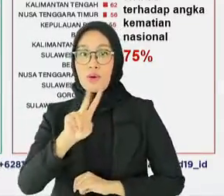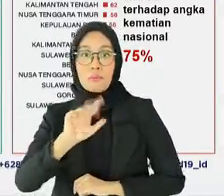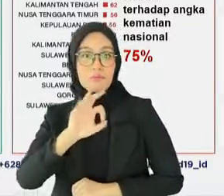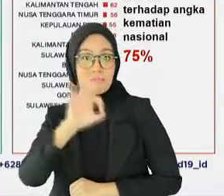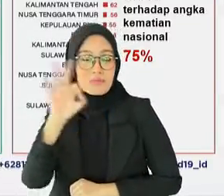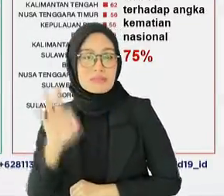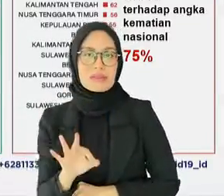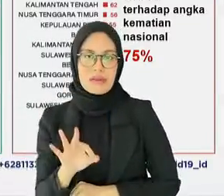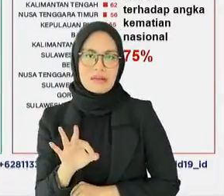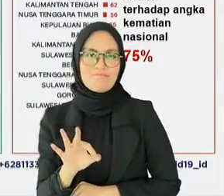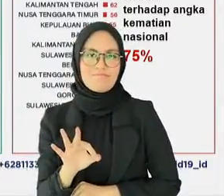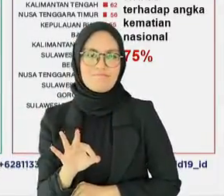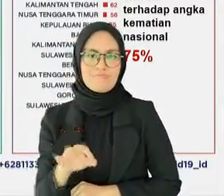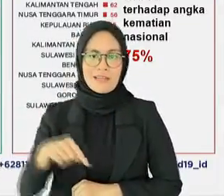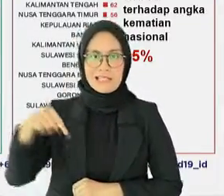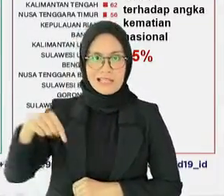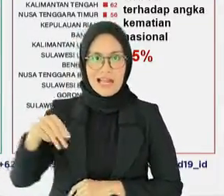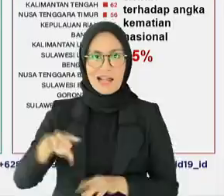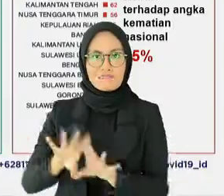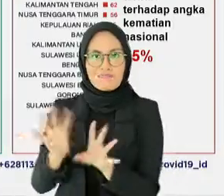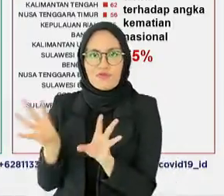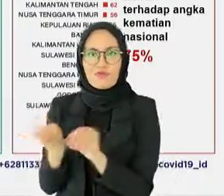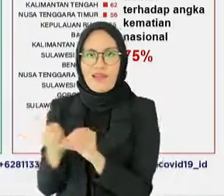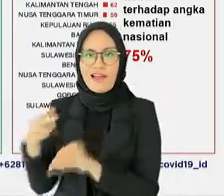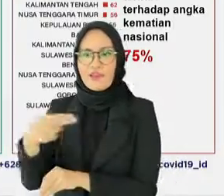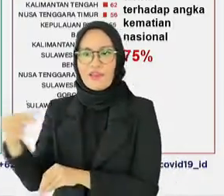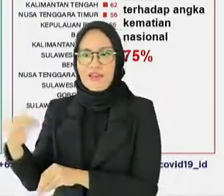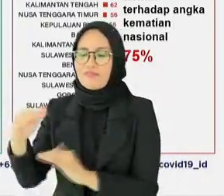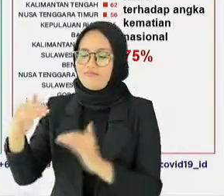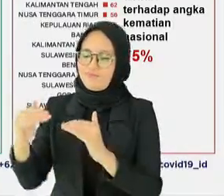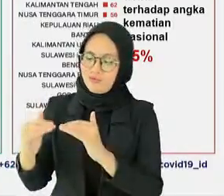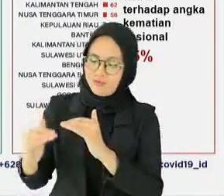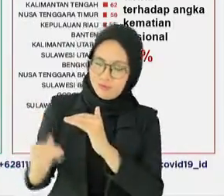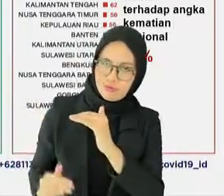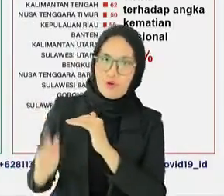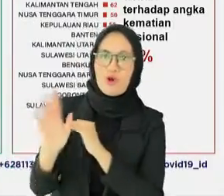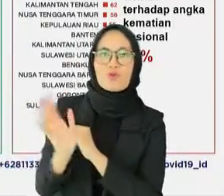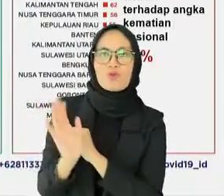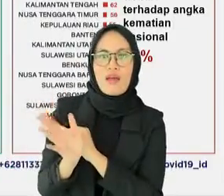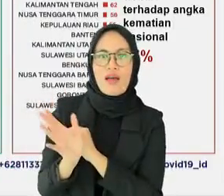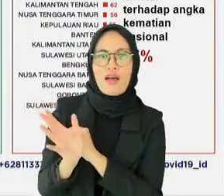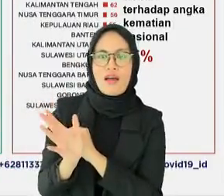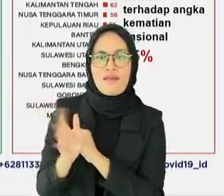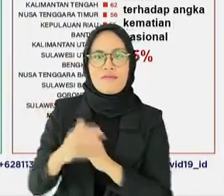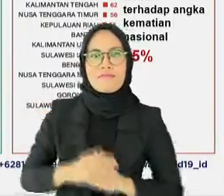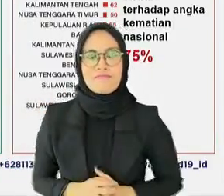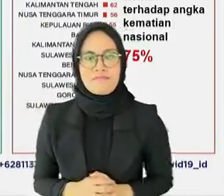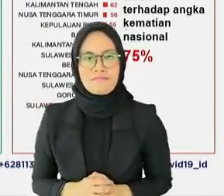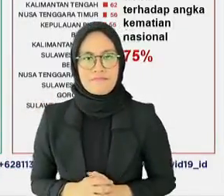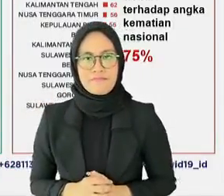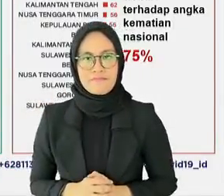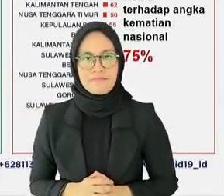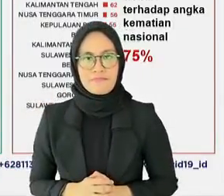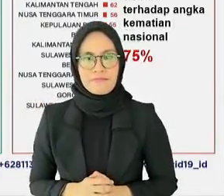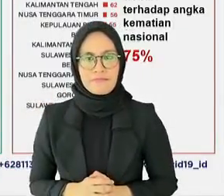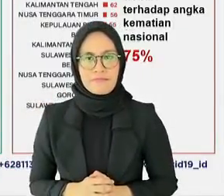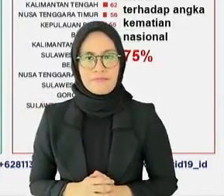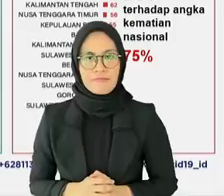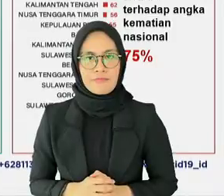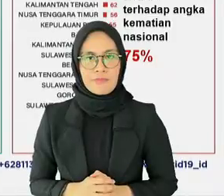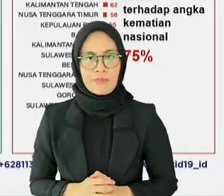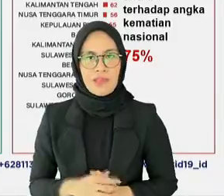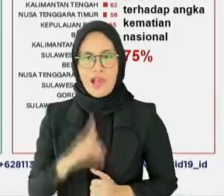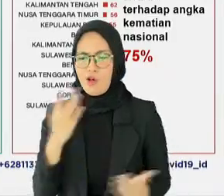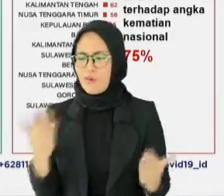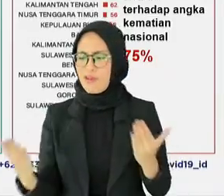persentase kasus aktif di Indonesia masih lebih rendah sekitar 4 kali lipat. Kemudian, apabila